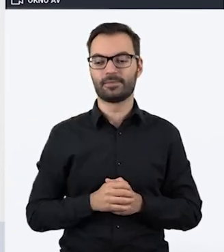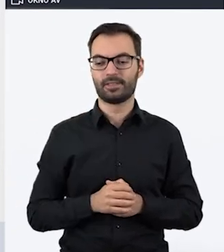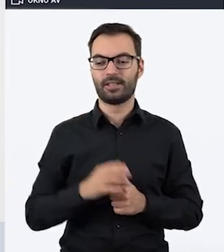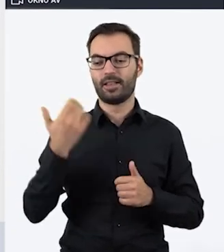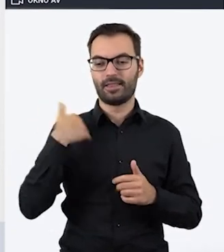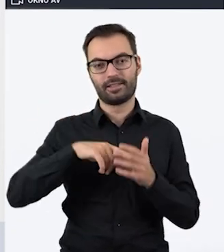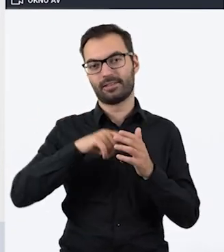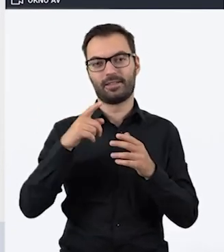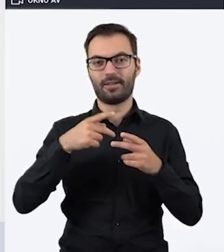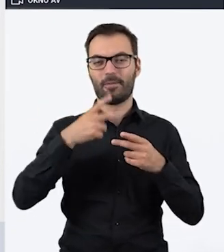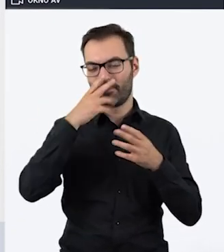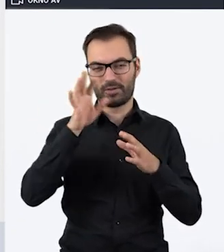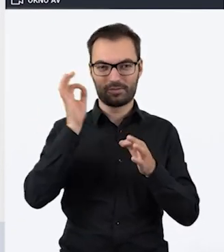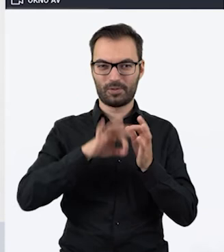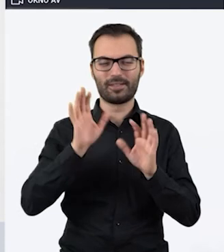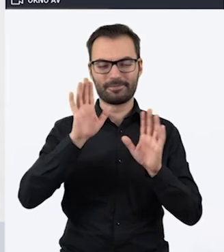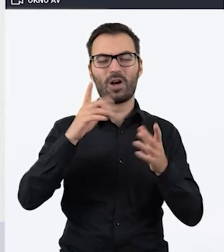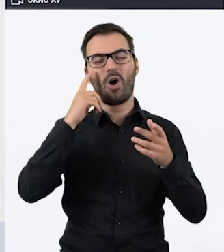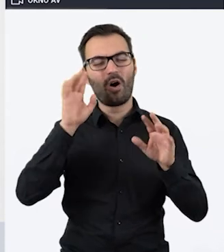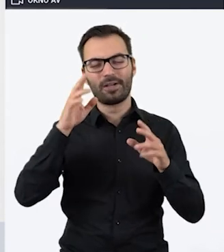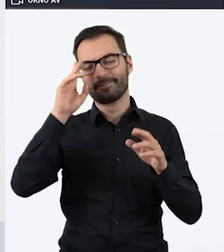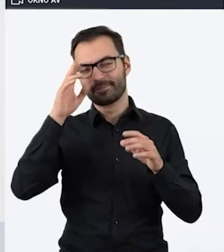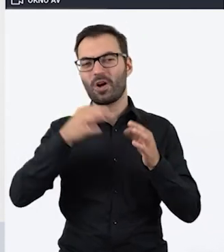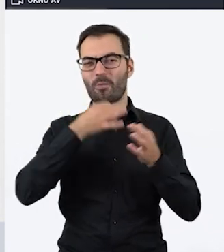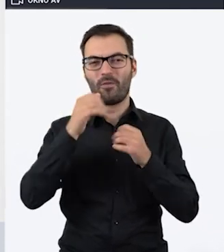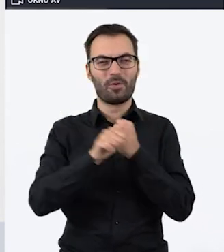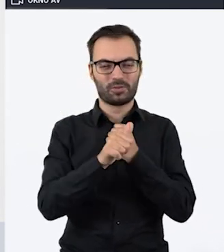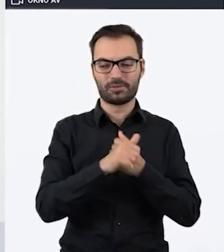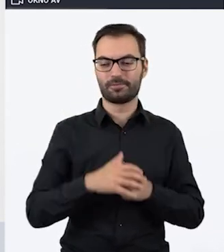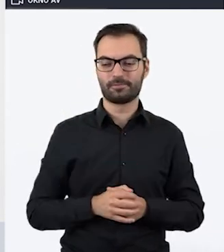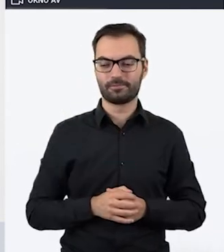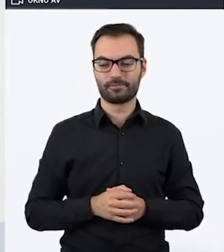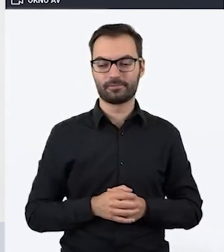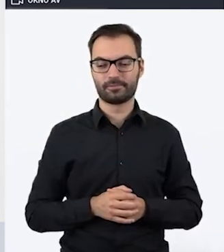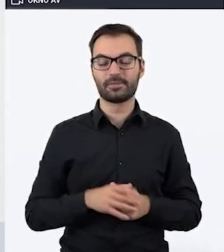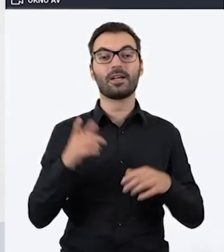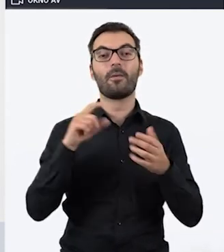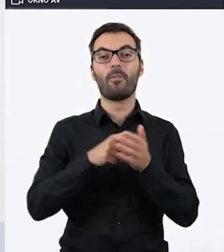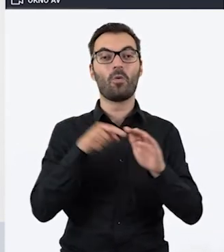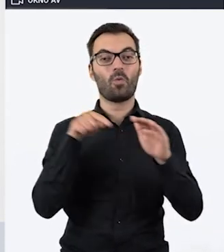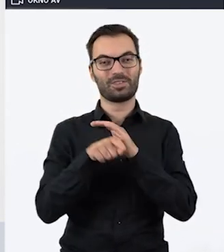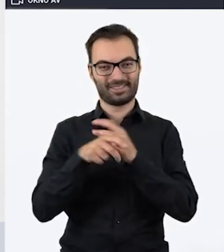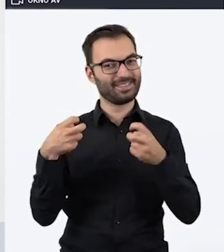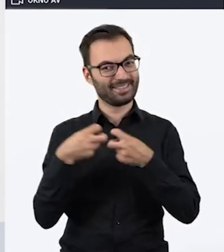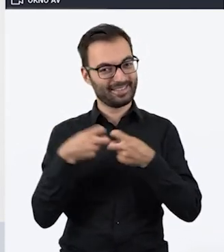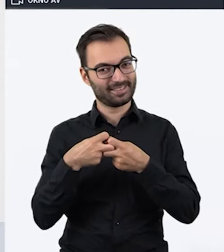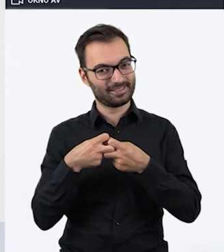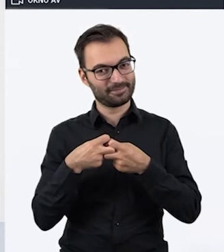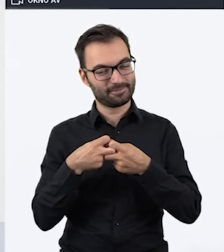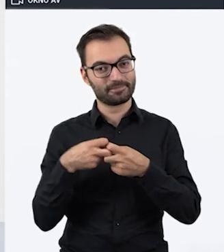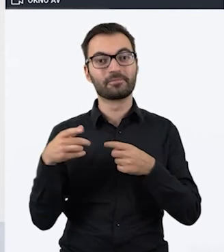może nie będę tu już udostępniała ekranu, tylko mniej więcej powiem, co tam się znajduje. Przede wszystkim do tych Escape Roomów online